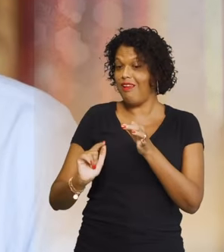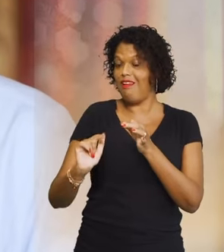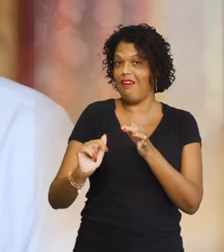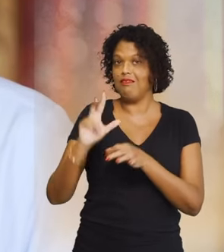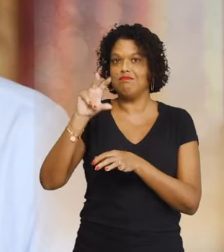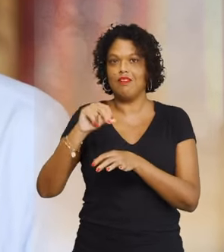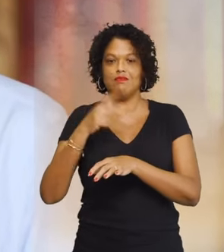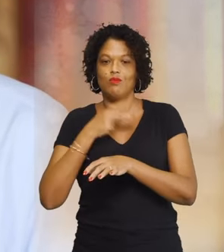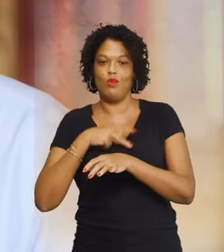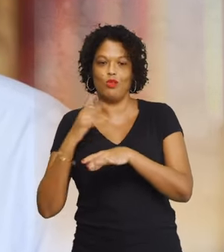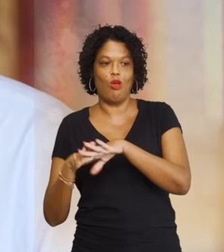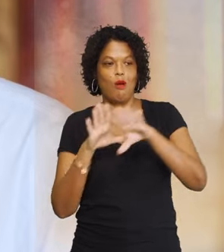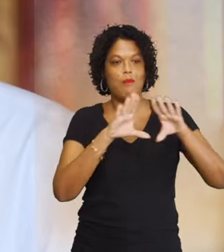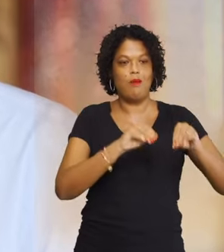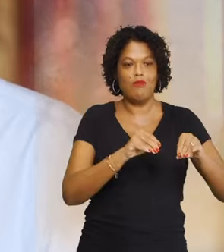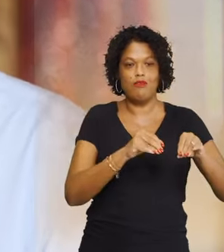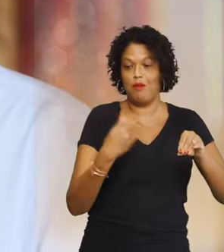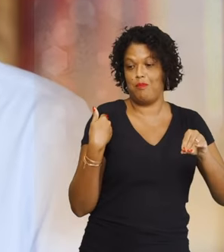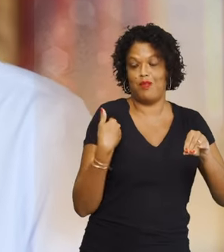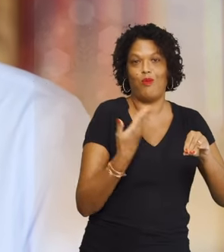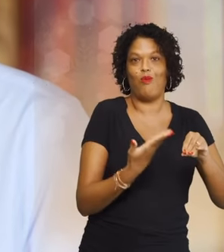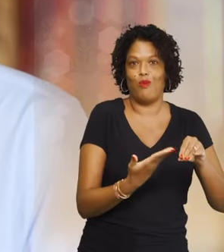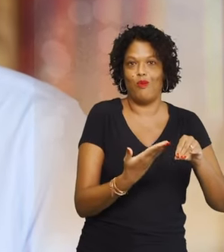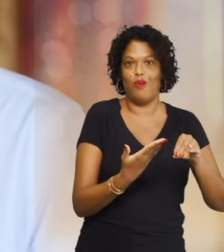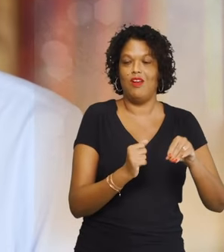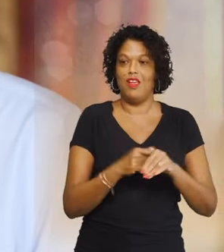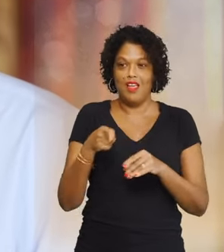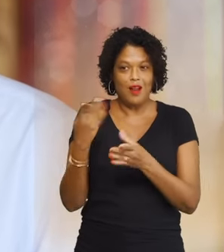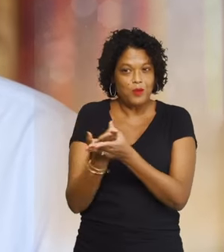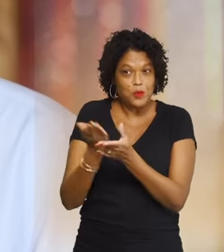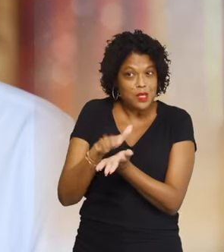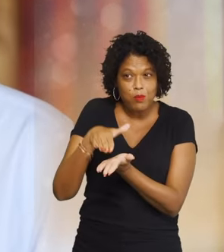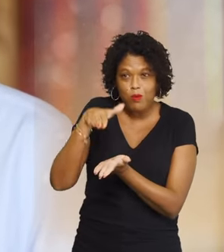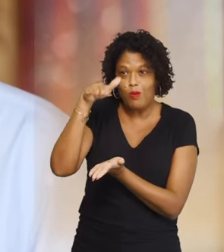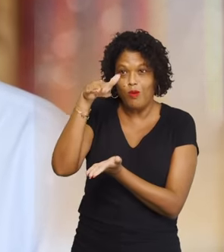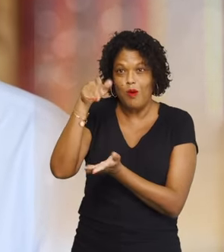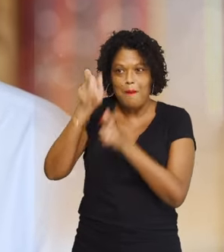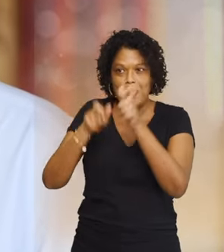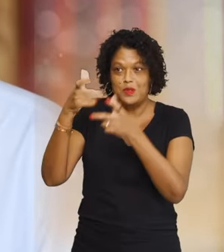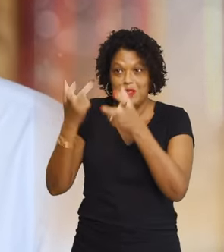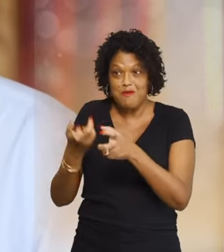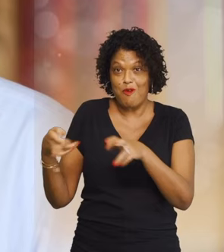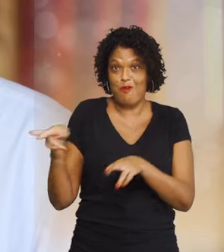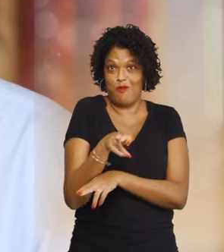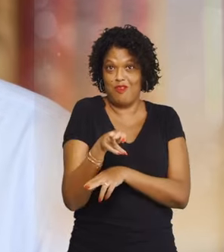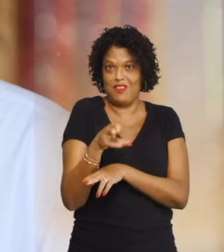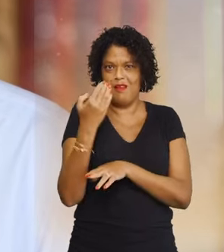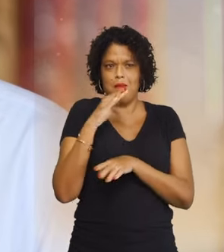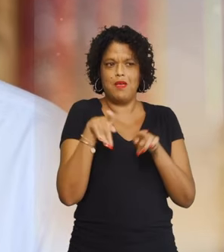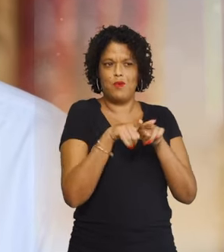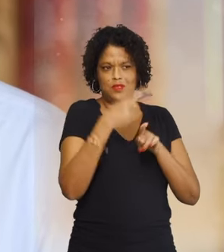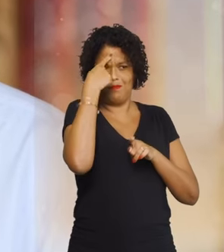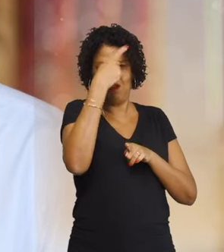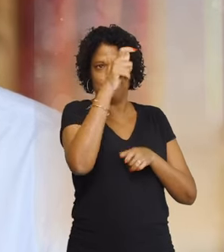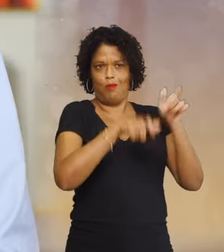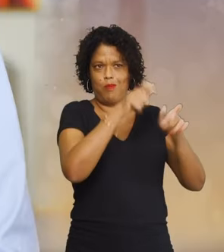déjà, une trentaine de médecins seront installés bientôt. Et nous recevons beaucoup de demandes de personnes qui veulent revenir. Mais il faut surtout penser à ceux qu'il